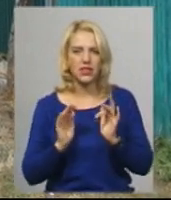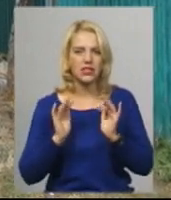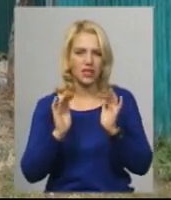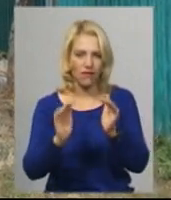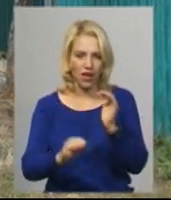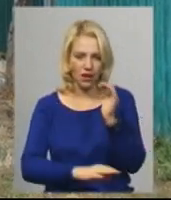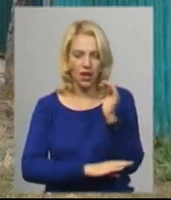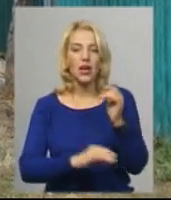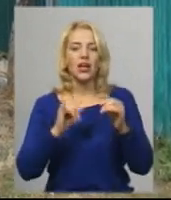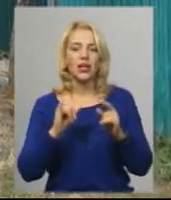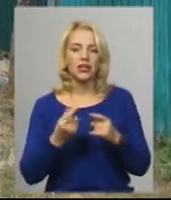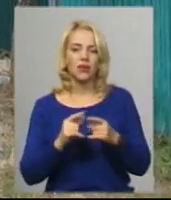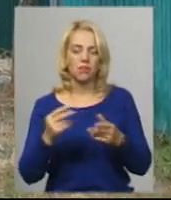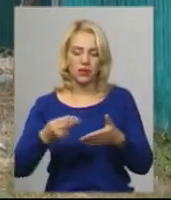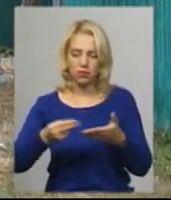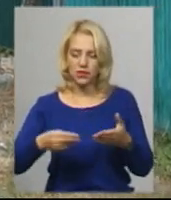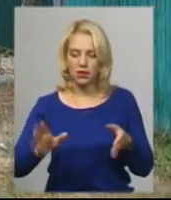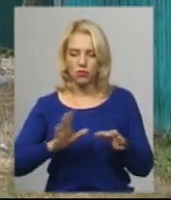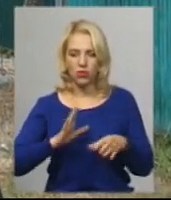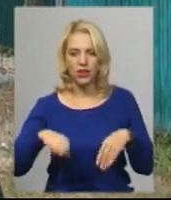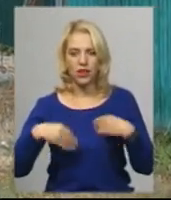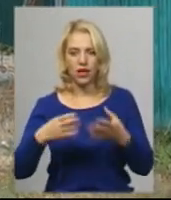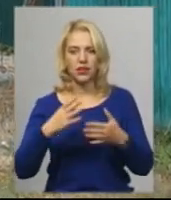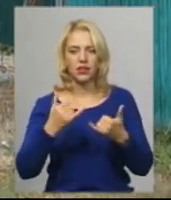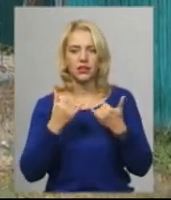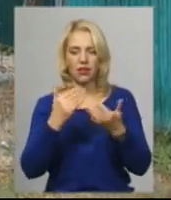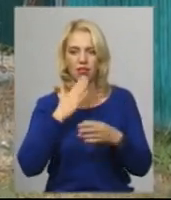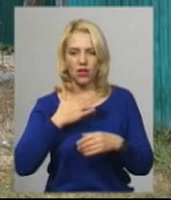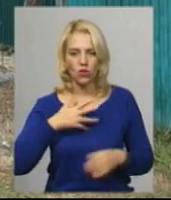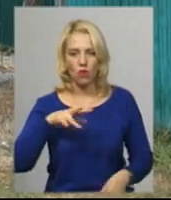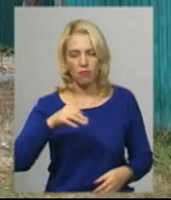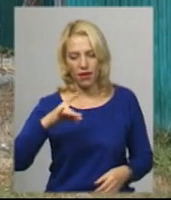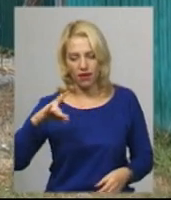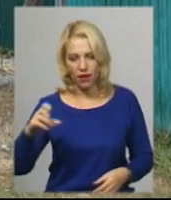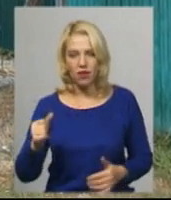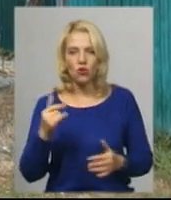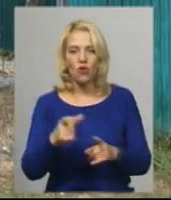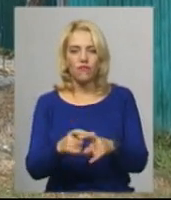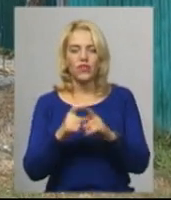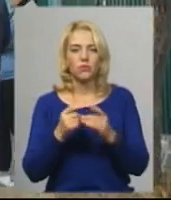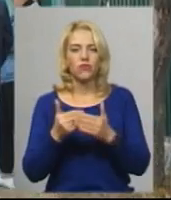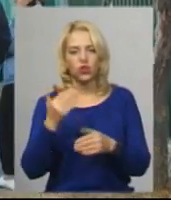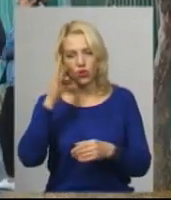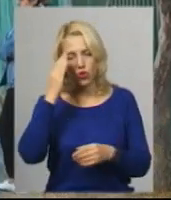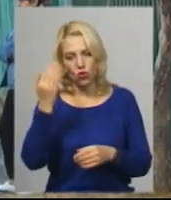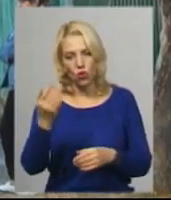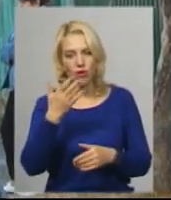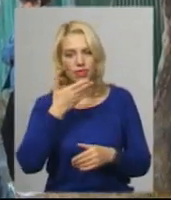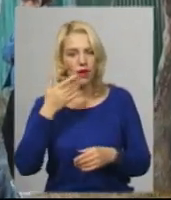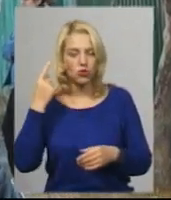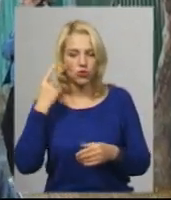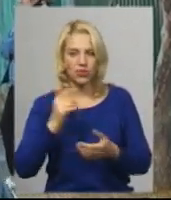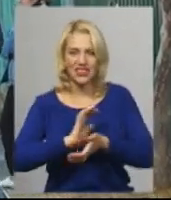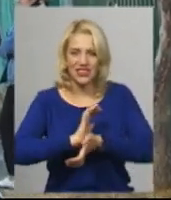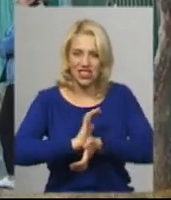будинків. Підписи всі були надані так само для нашого мера, але відповіді від нього ми не почули. На щільно